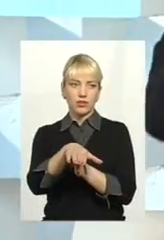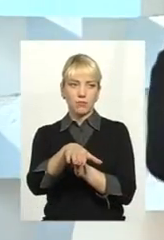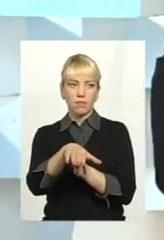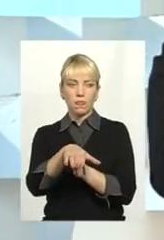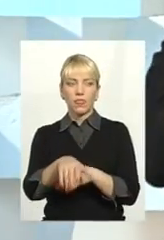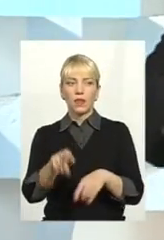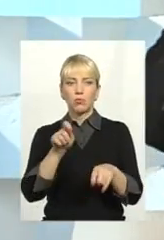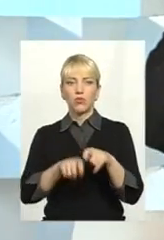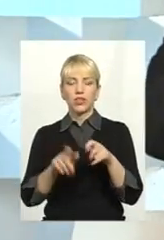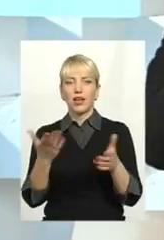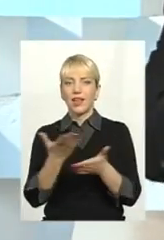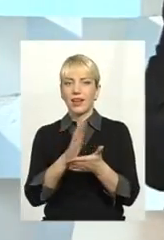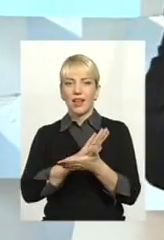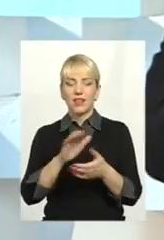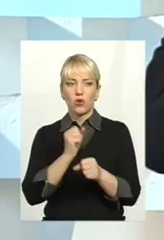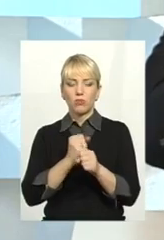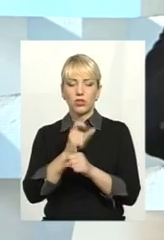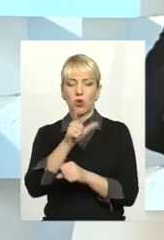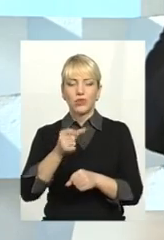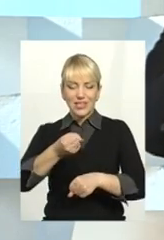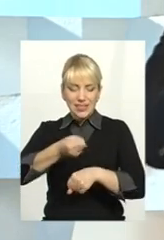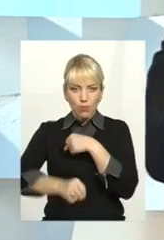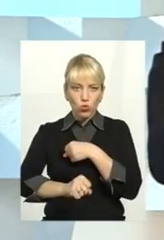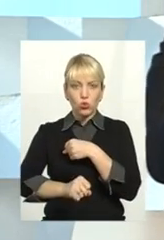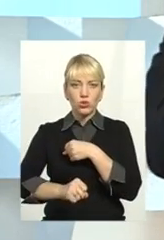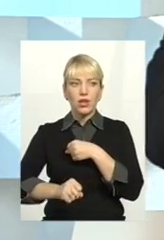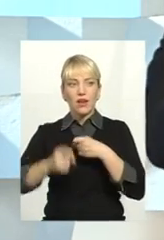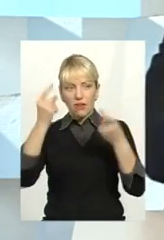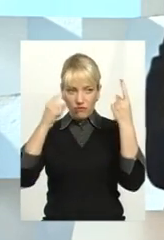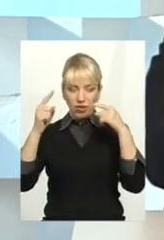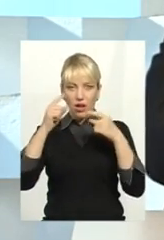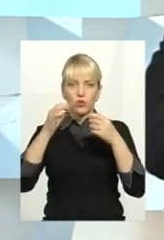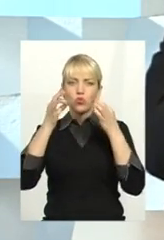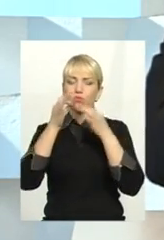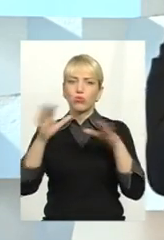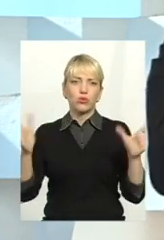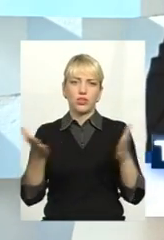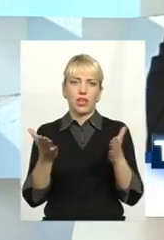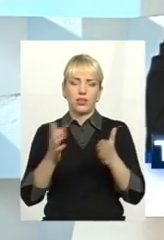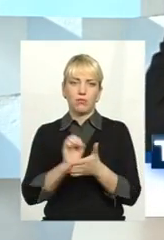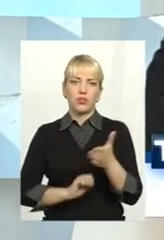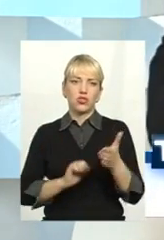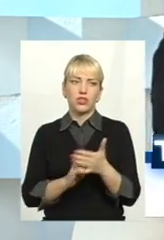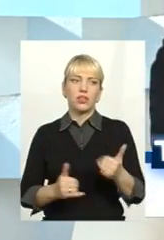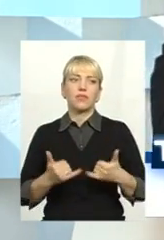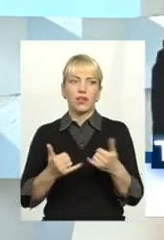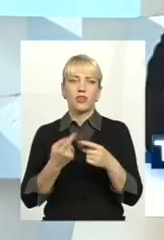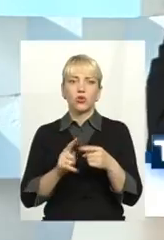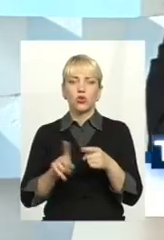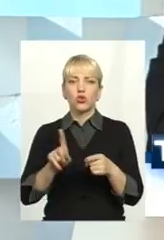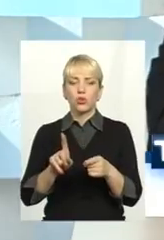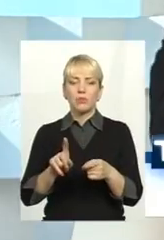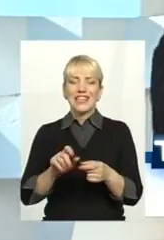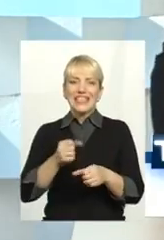не робиться, або примушують людей, вигадують будь-які причини, для того, щоб примусити